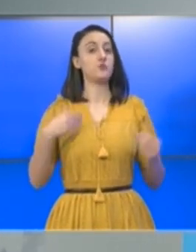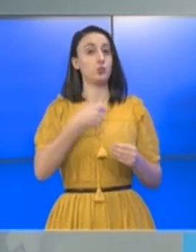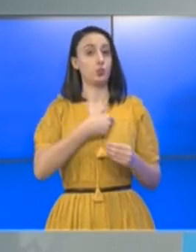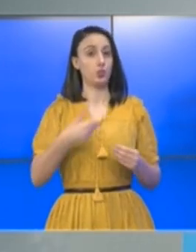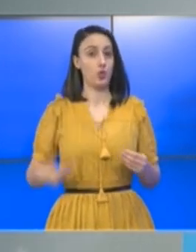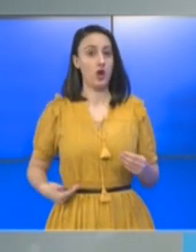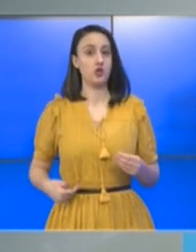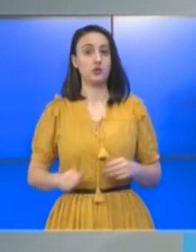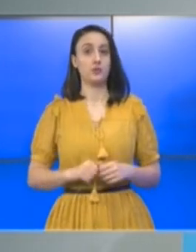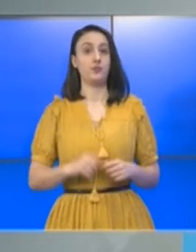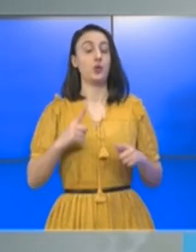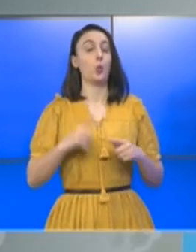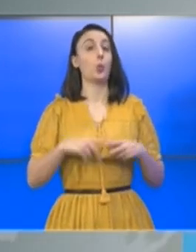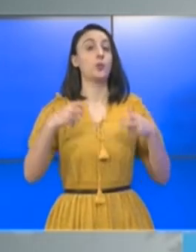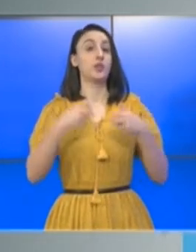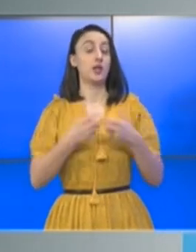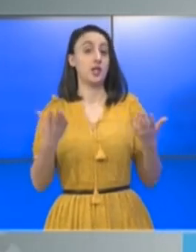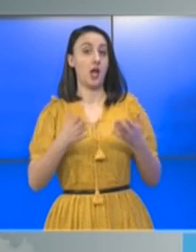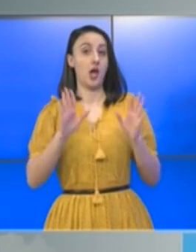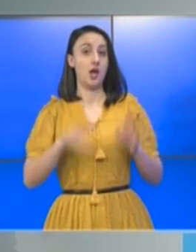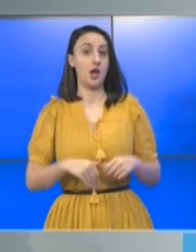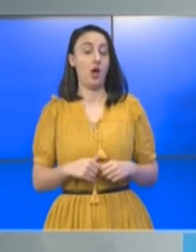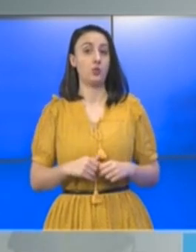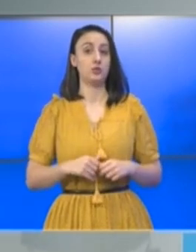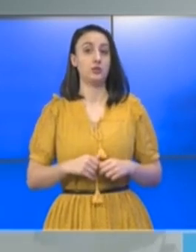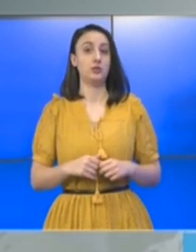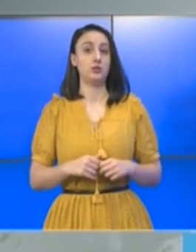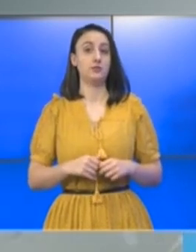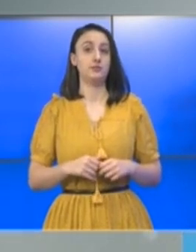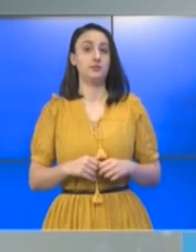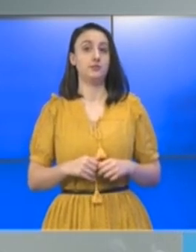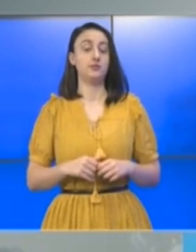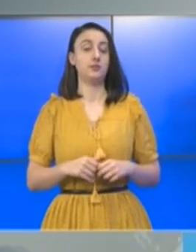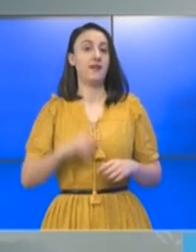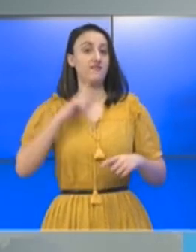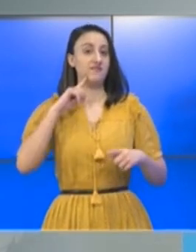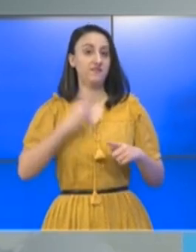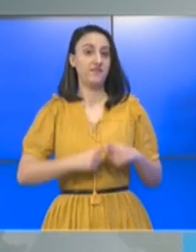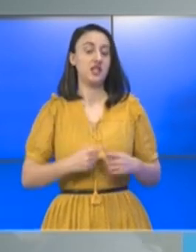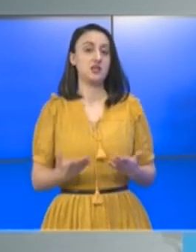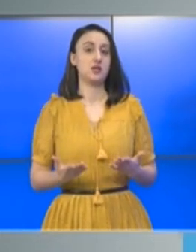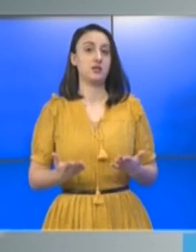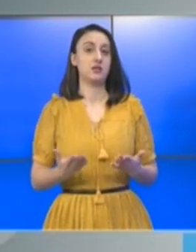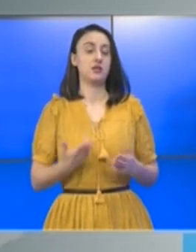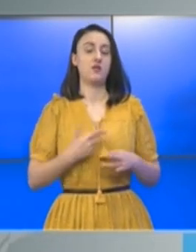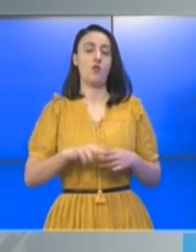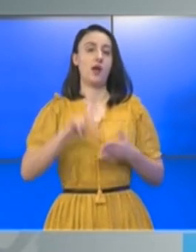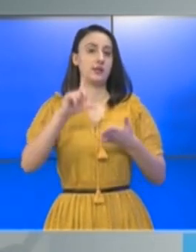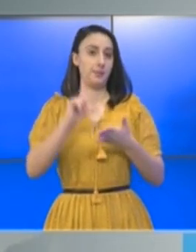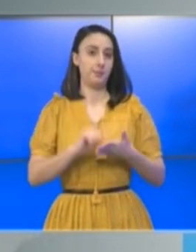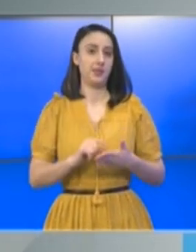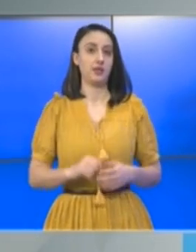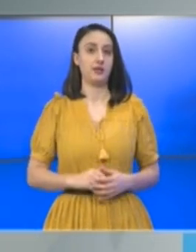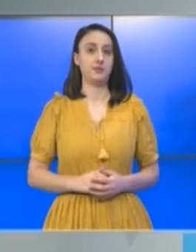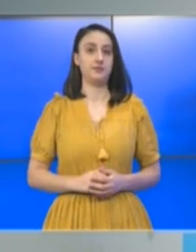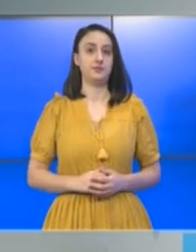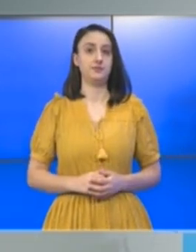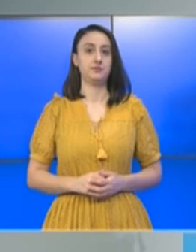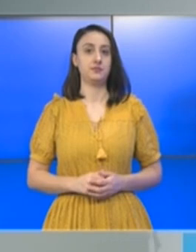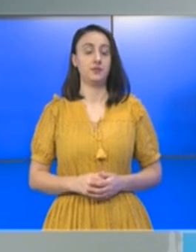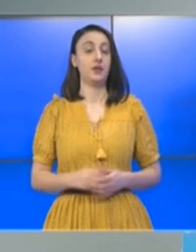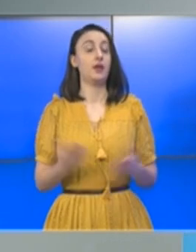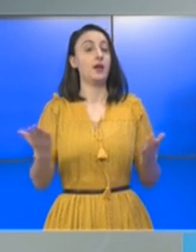București, cu teste care au precizie extrem de mică, care